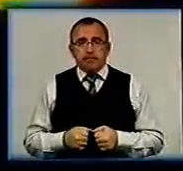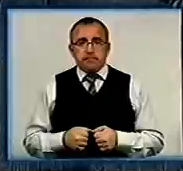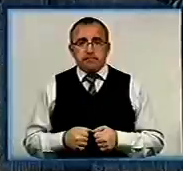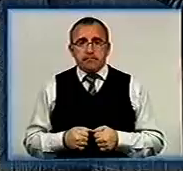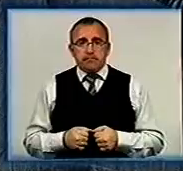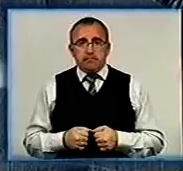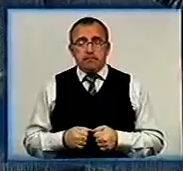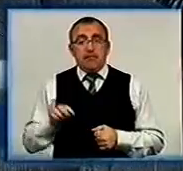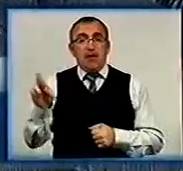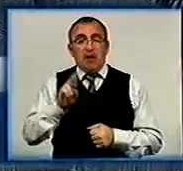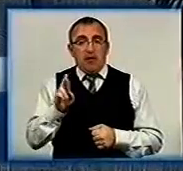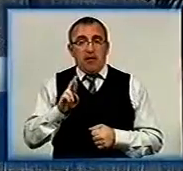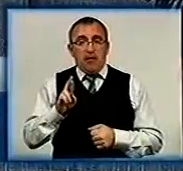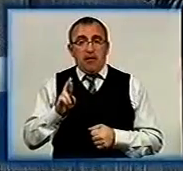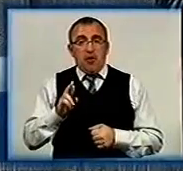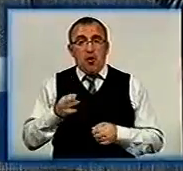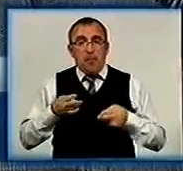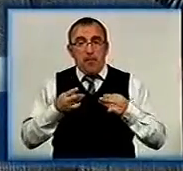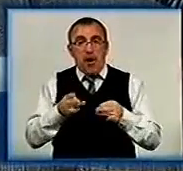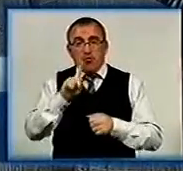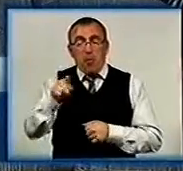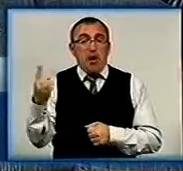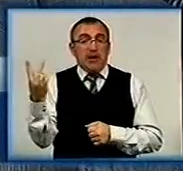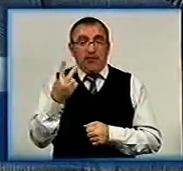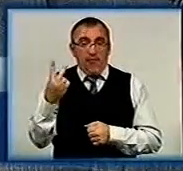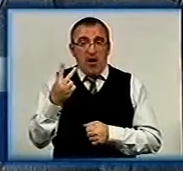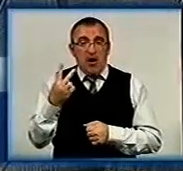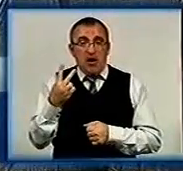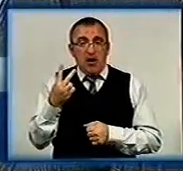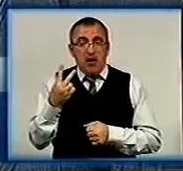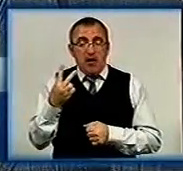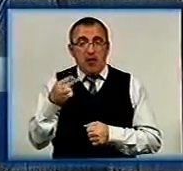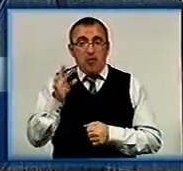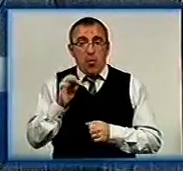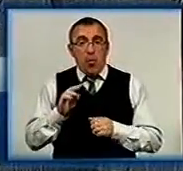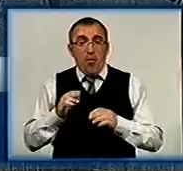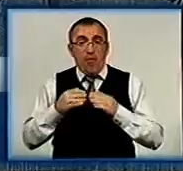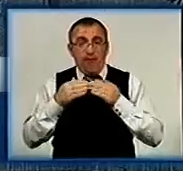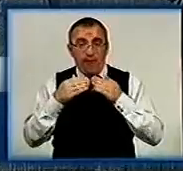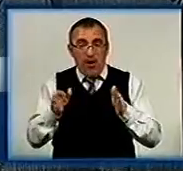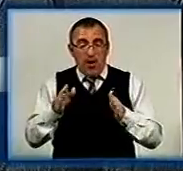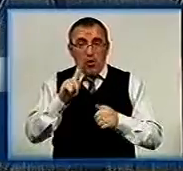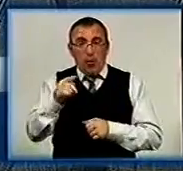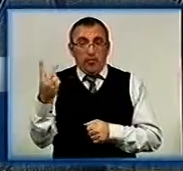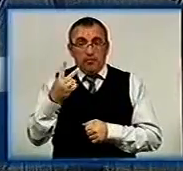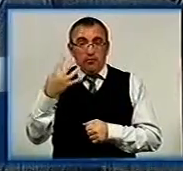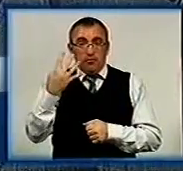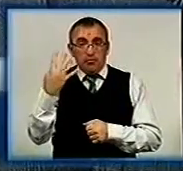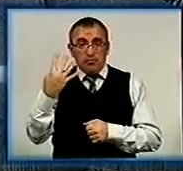З января встановимо піч номер два. По включенню пічі номер два через